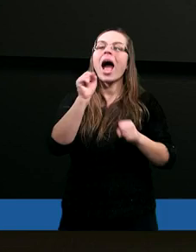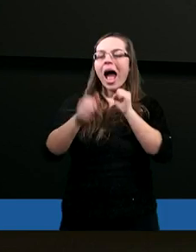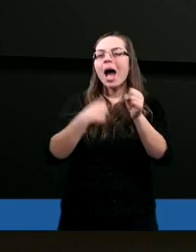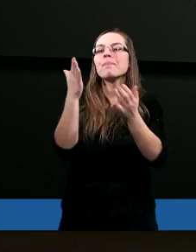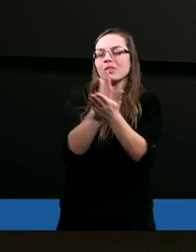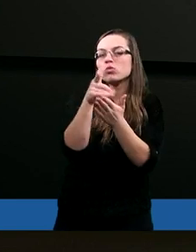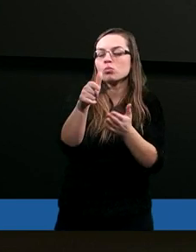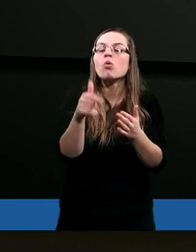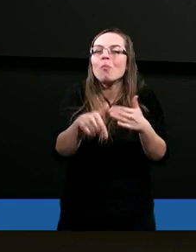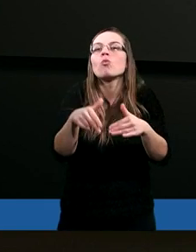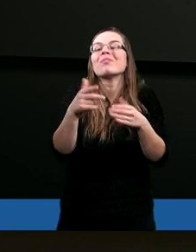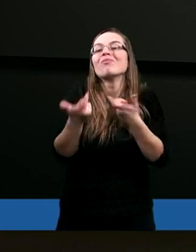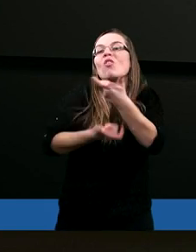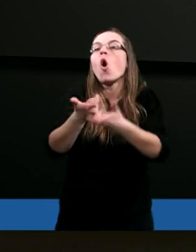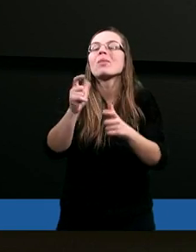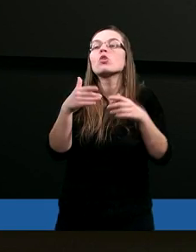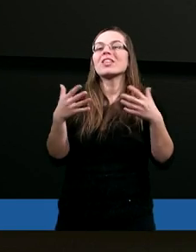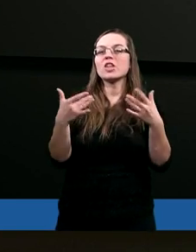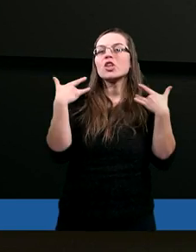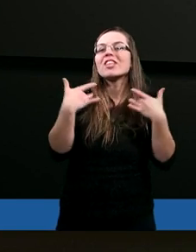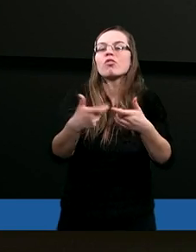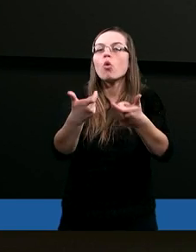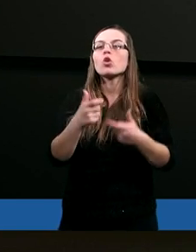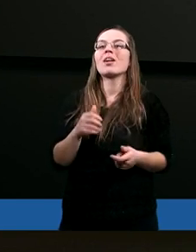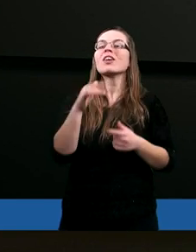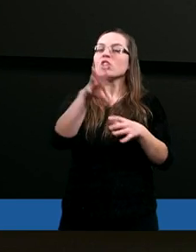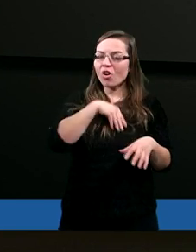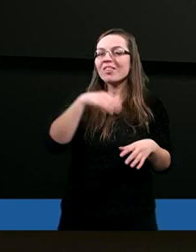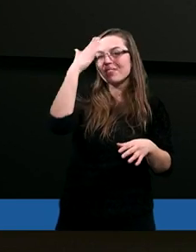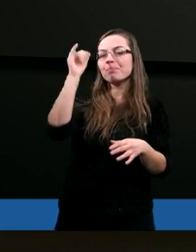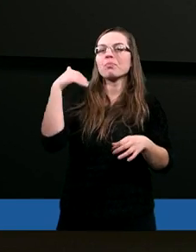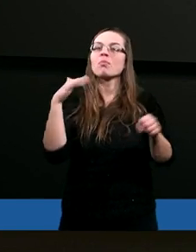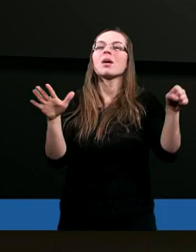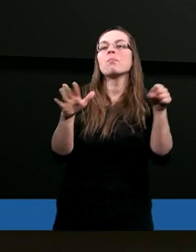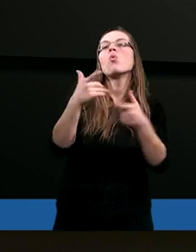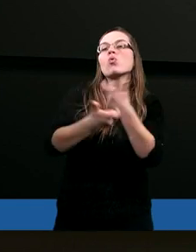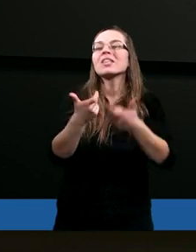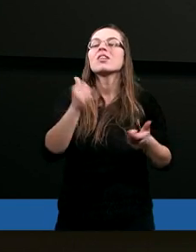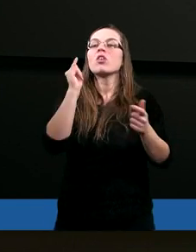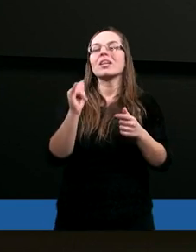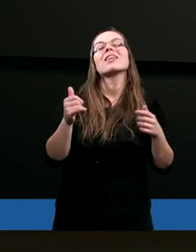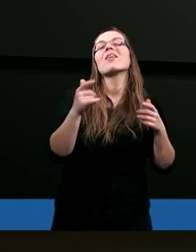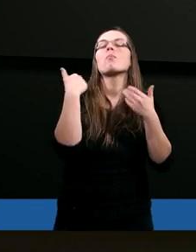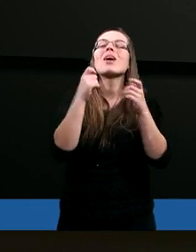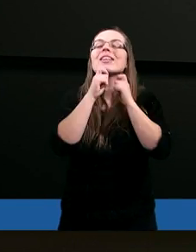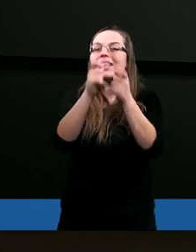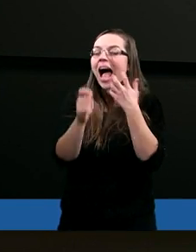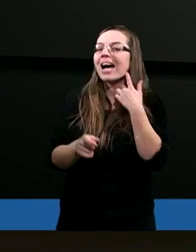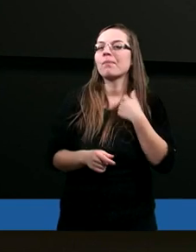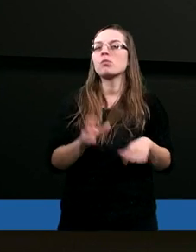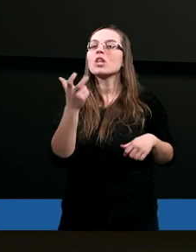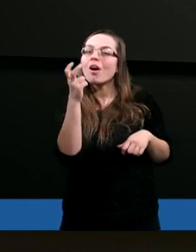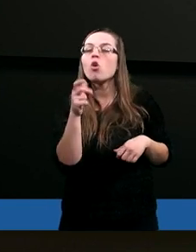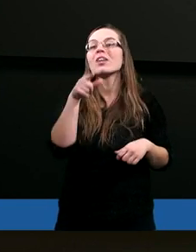Kościół mógł funkcjonować. Świątynia wiemy, że ona była uczyniona i była wzorem czegoś,